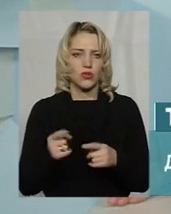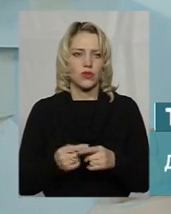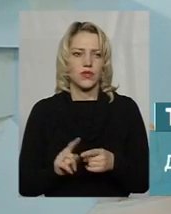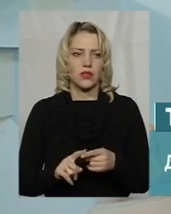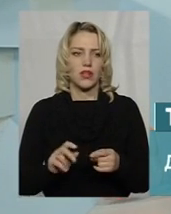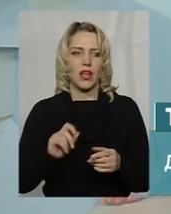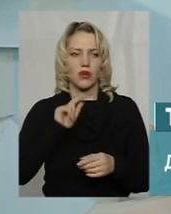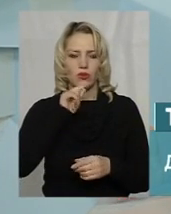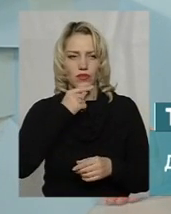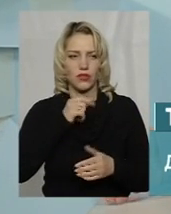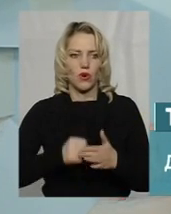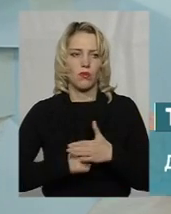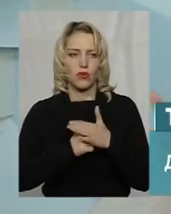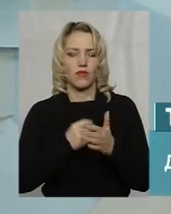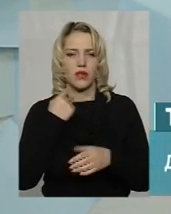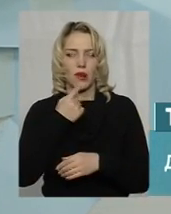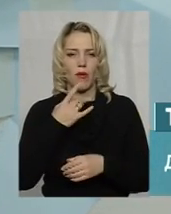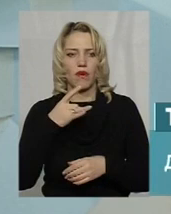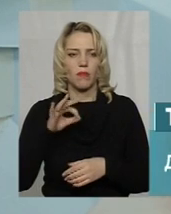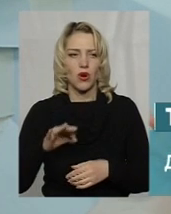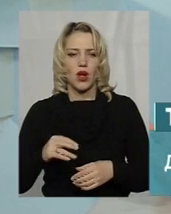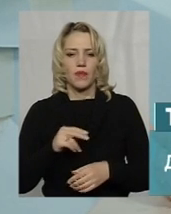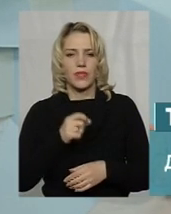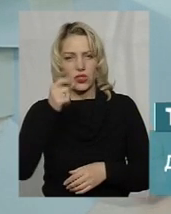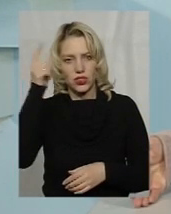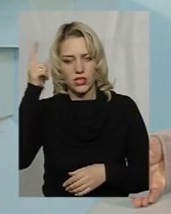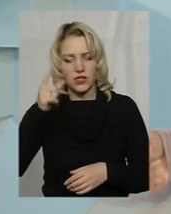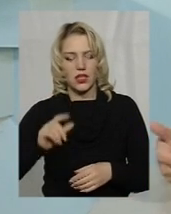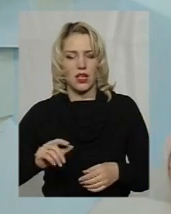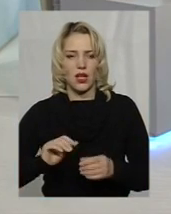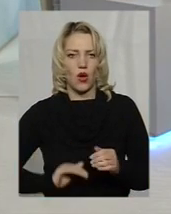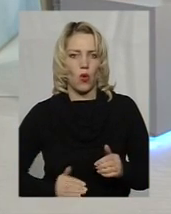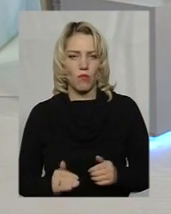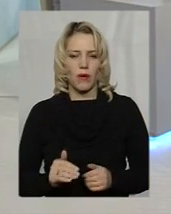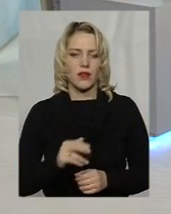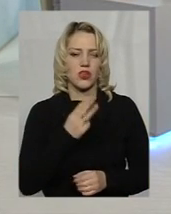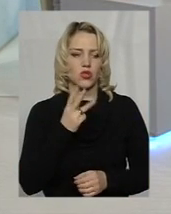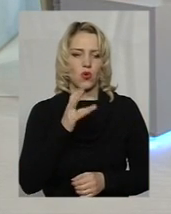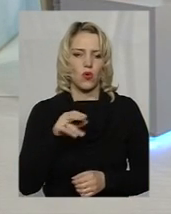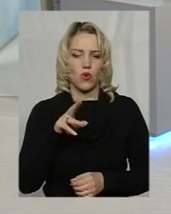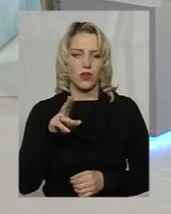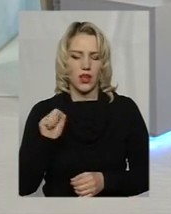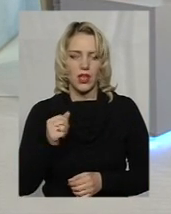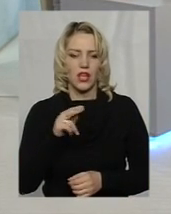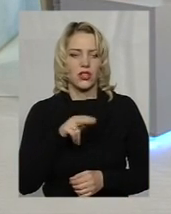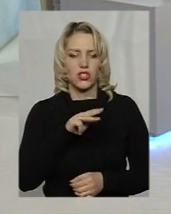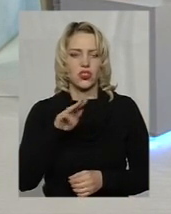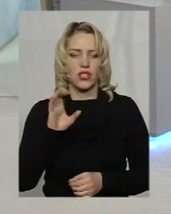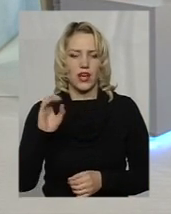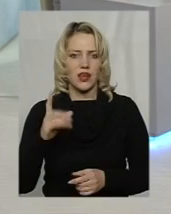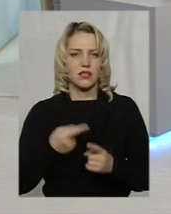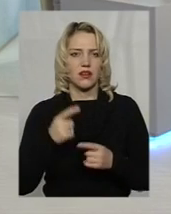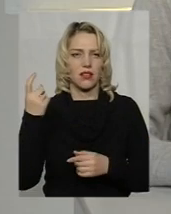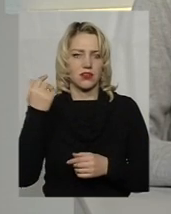-економічному обґрунтуванні мова йде про чеську кампанію «Шкода.JS», яка, насправді, належить російському холдингу ОМЗ.